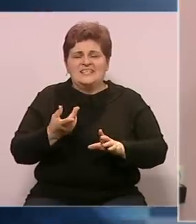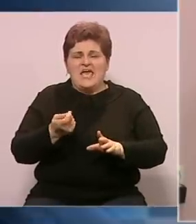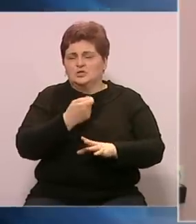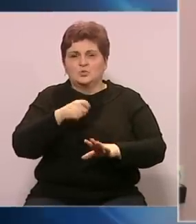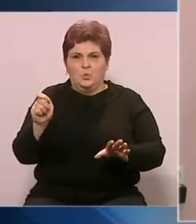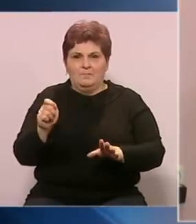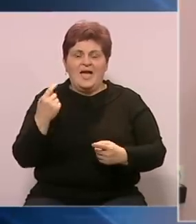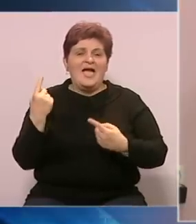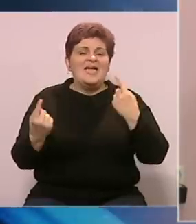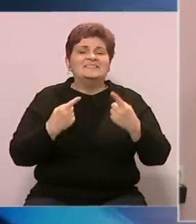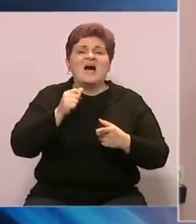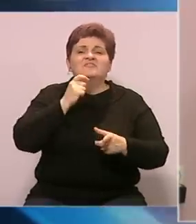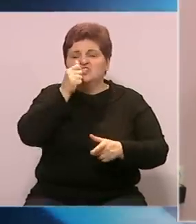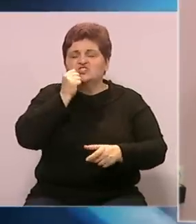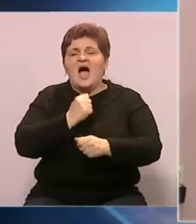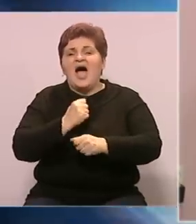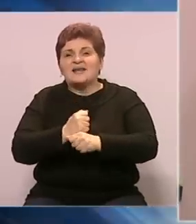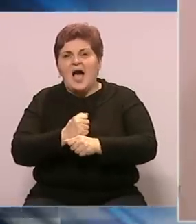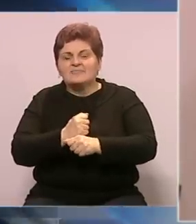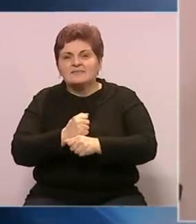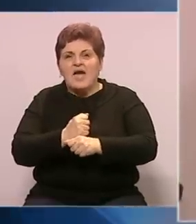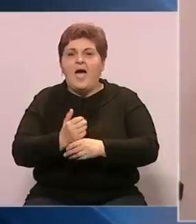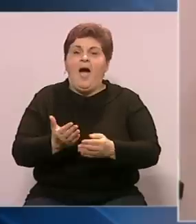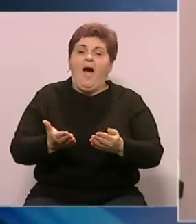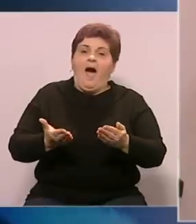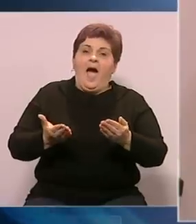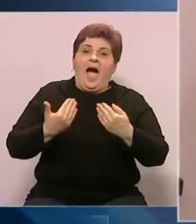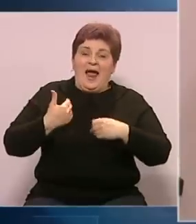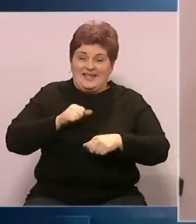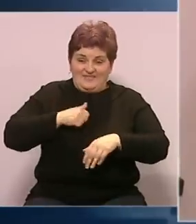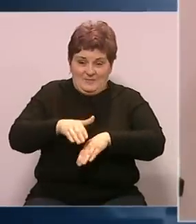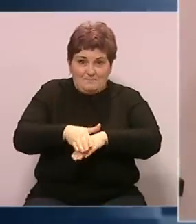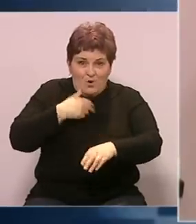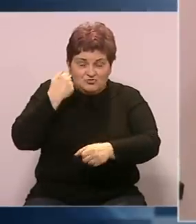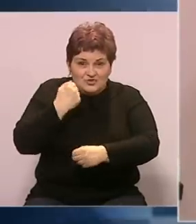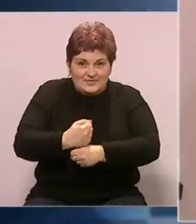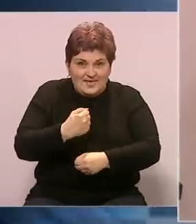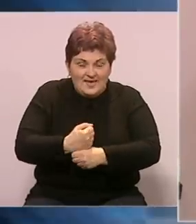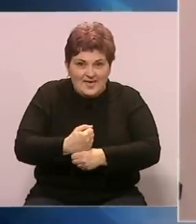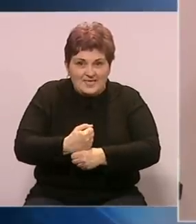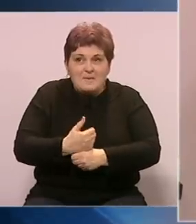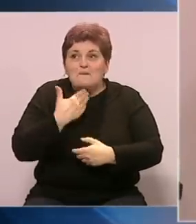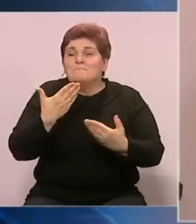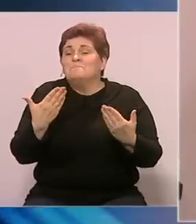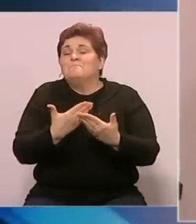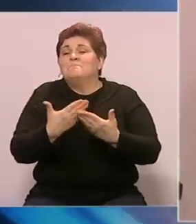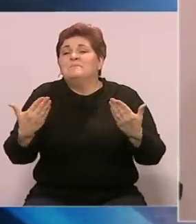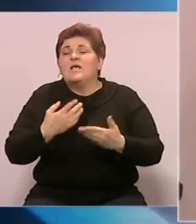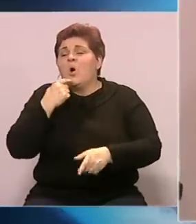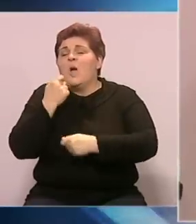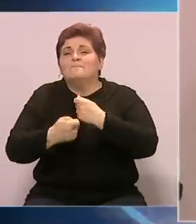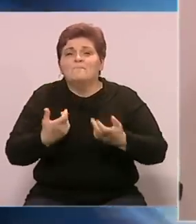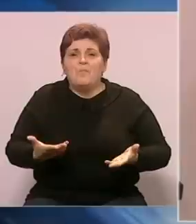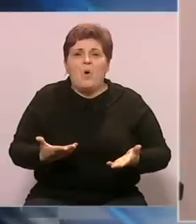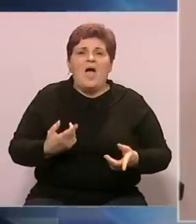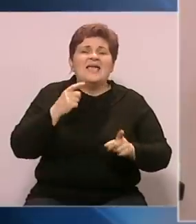zavisi od djelatnosti, ali u suštini kad otpočinjete nešto, bilo kakvu djelatnost, znači